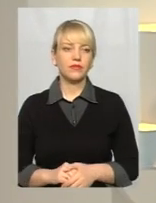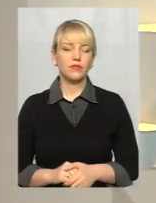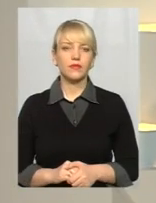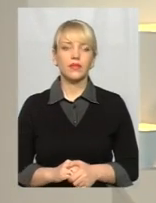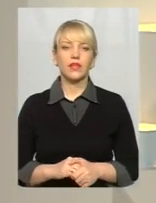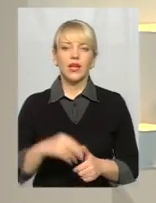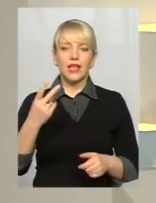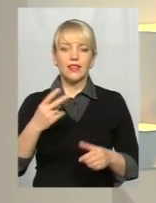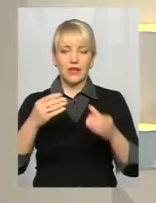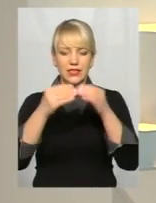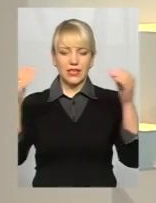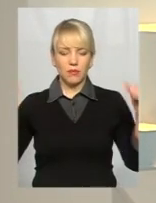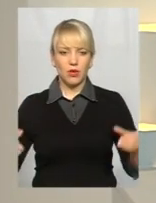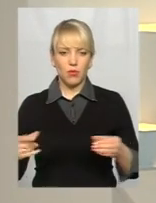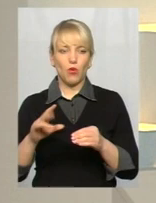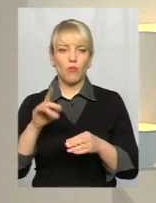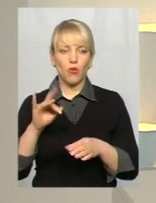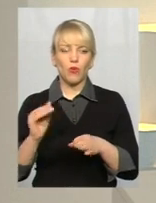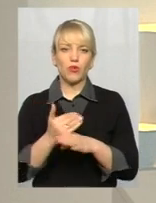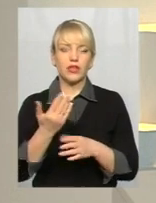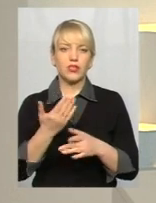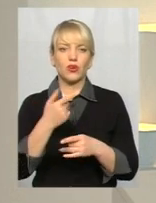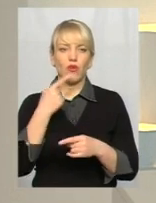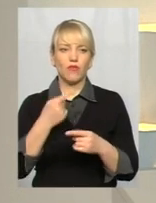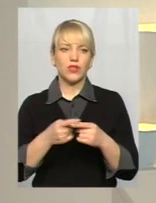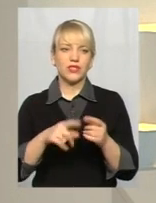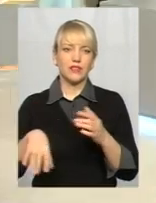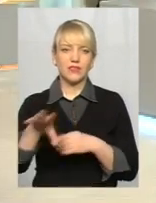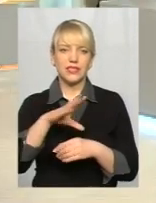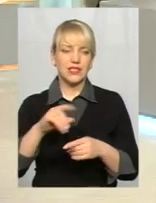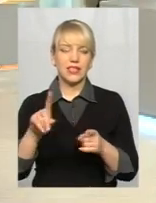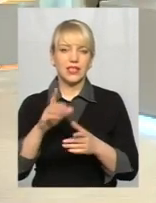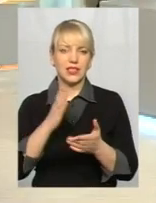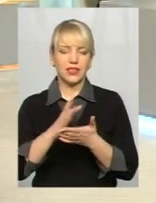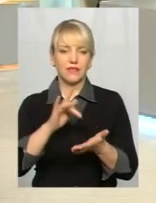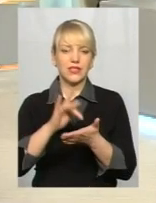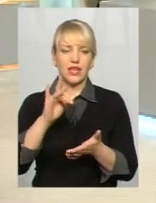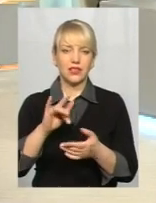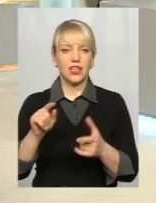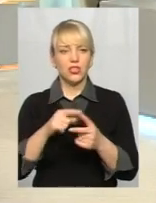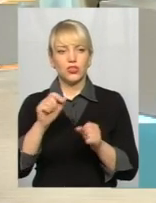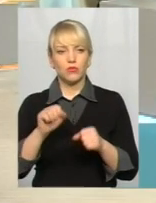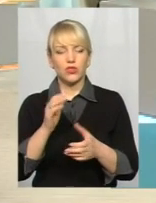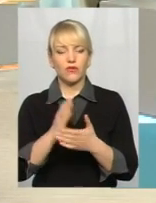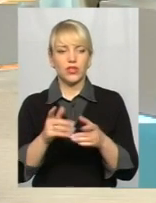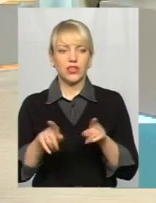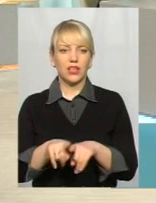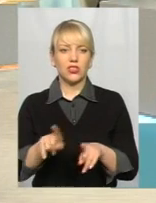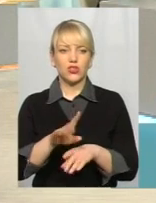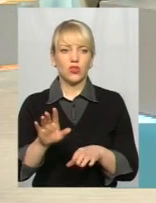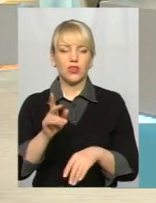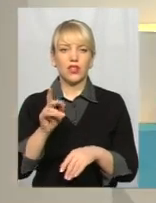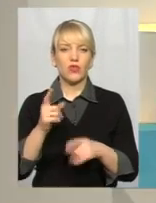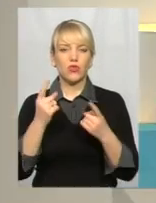20 білбордів, про демонтаж яких йдеться в першу чергу. Це всі, які є в центрі? Чи, можливо, є такі, що не особливо